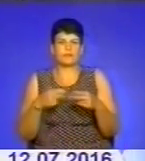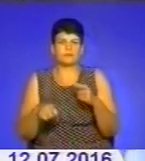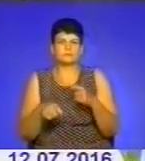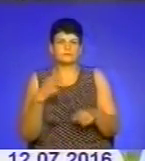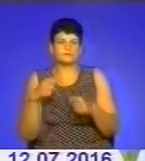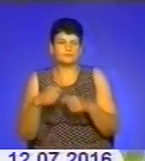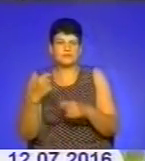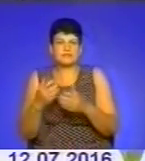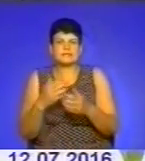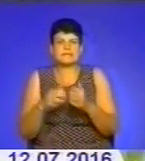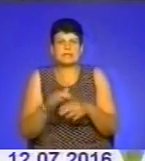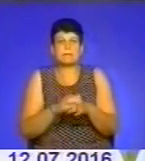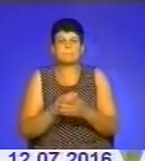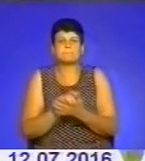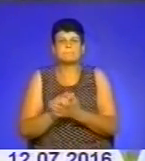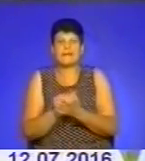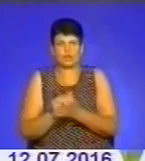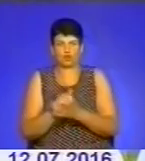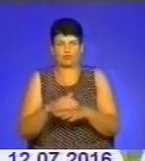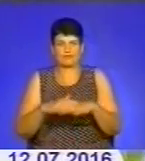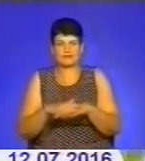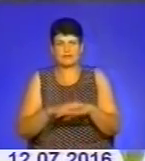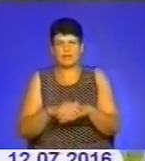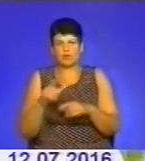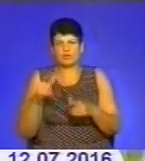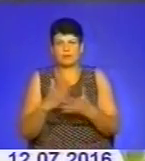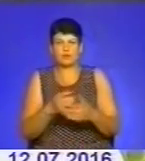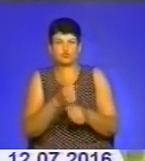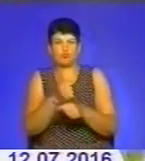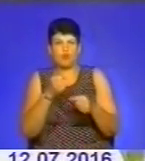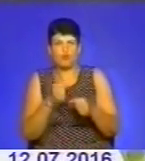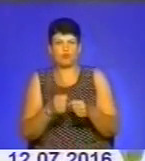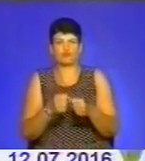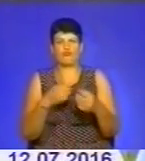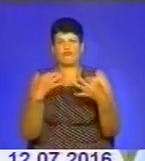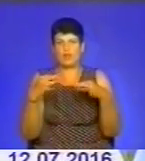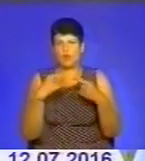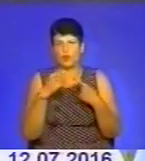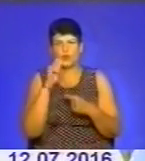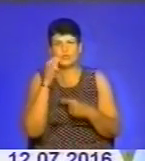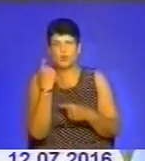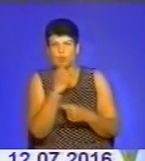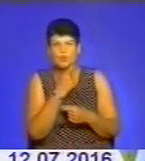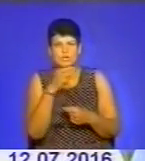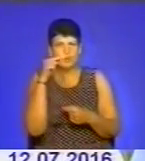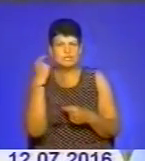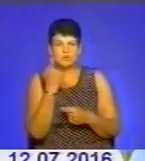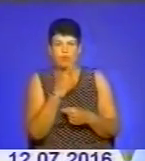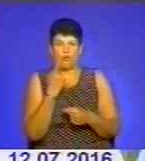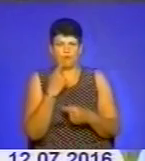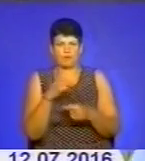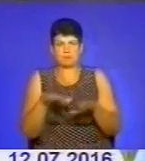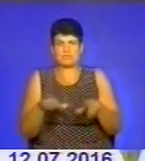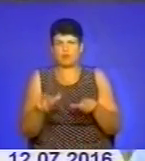які знаходяться в військовій формі і зі зброєю. Вони вільно володіють українською, російською мовою. І місцевим жителям дуже важко